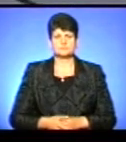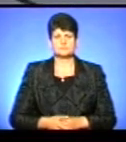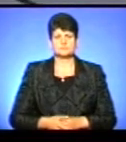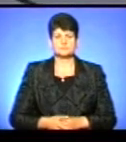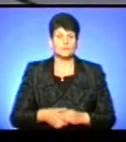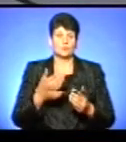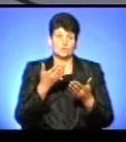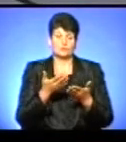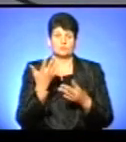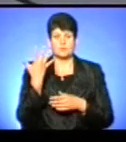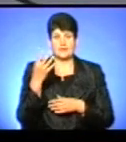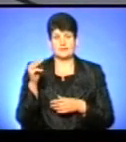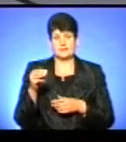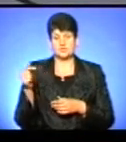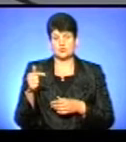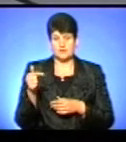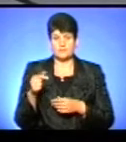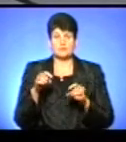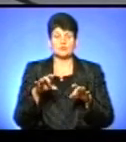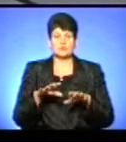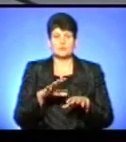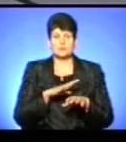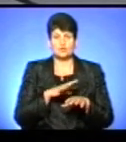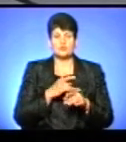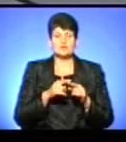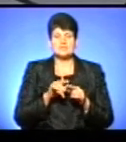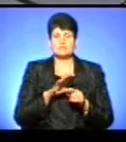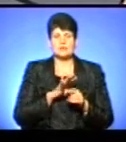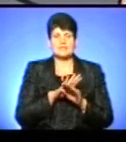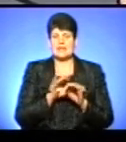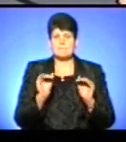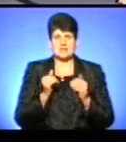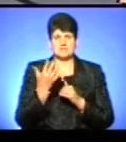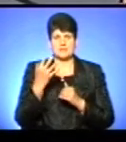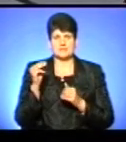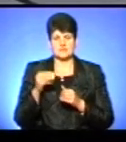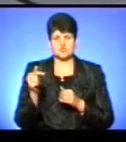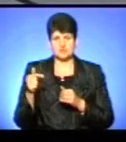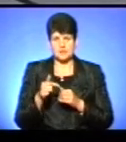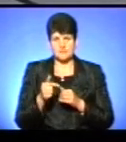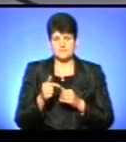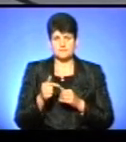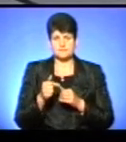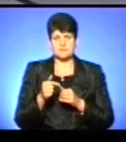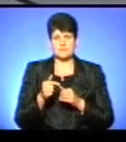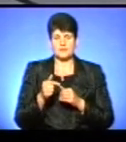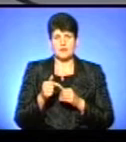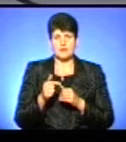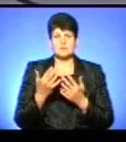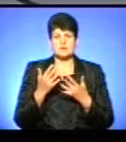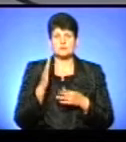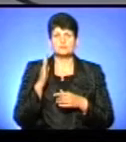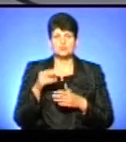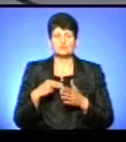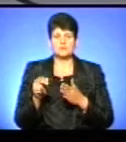Ну от, власне, про 5 тисяч гривень. В постанові йшлося, що це не менше 5 тисяч гривень, але оскільки будуть